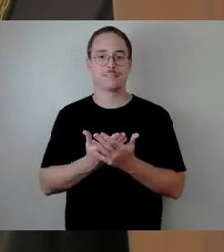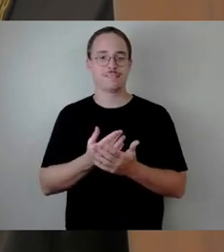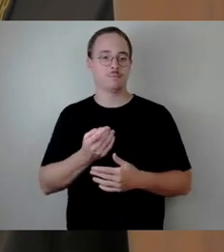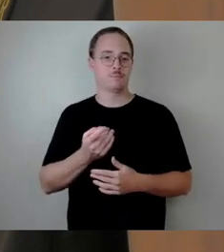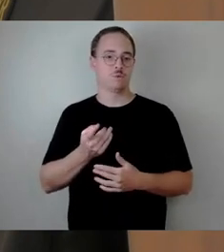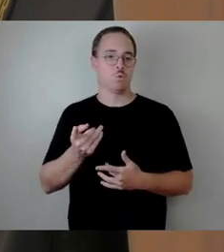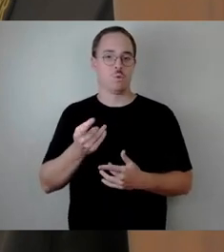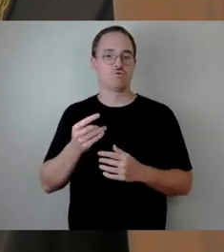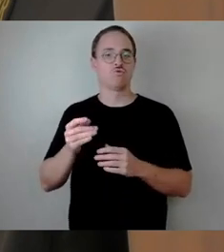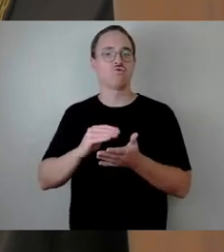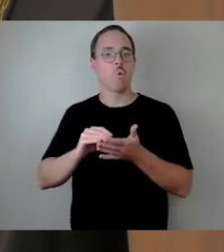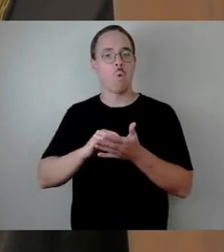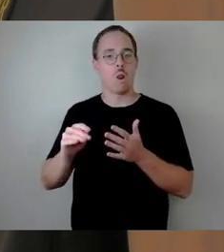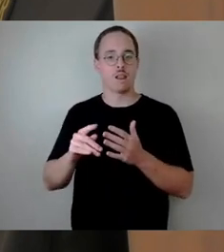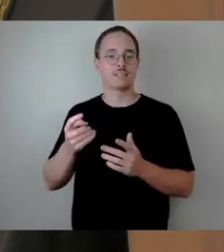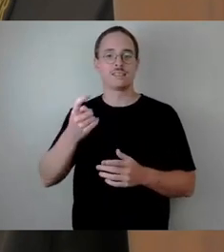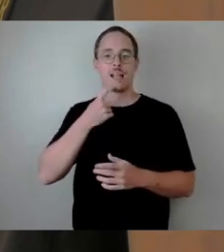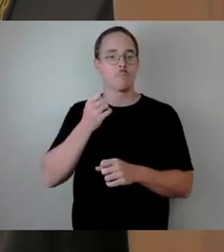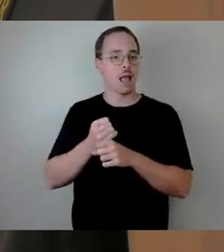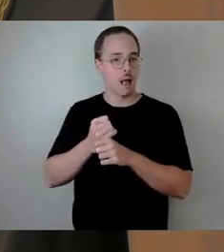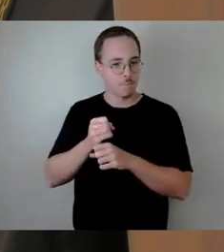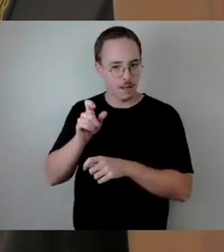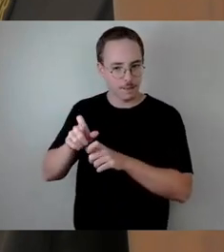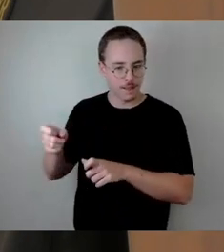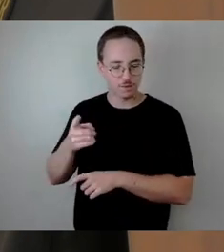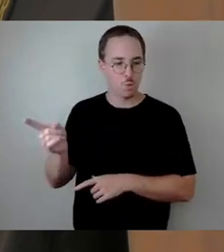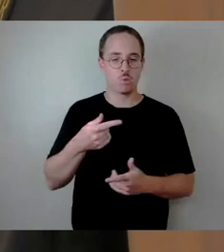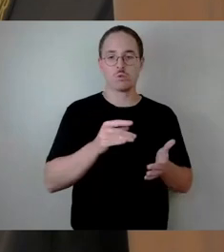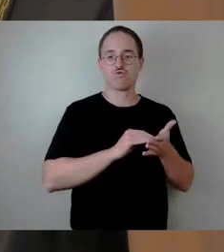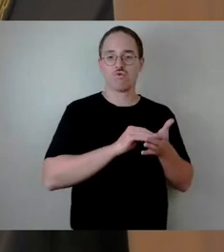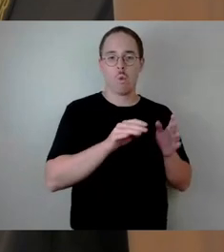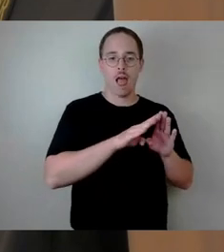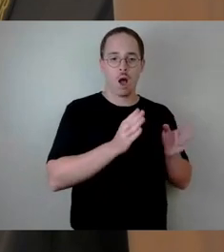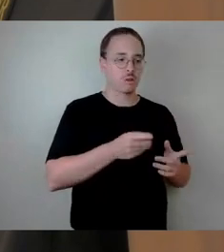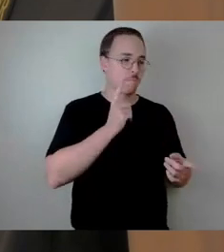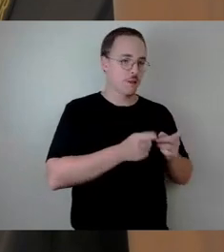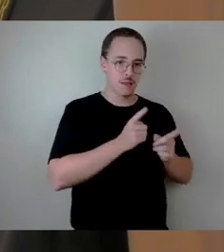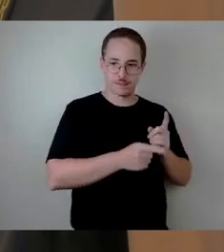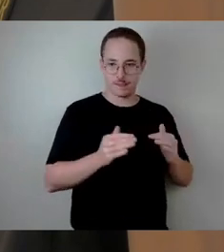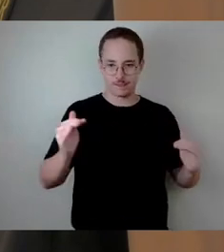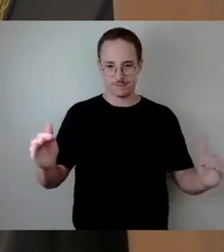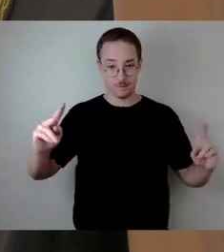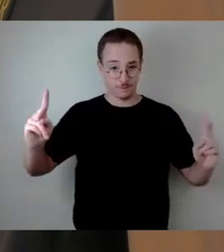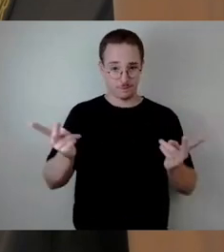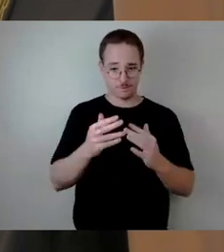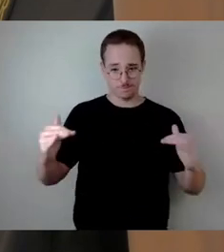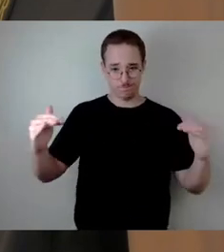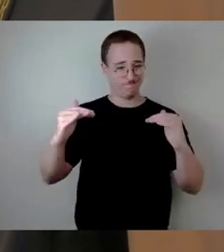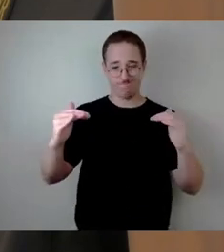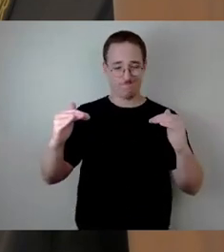von Schulhausmeisterinnen und Schulhausmeistern. Die Tätigkeit der Schulhausmeister ist mit der Eingruppierungsordnung als spezielles